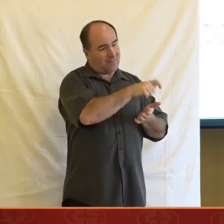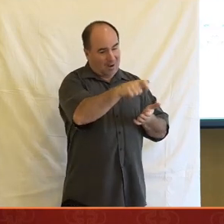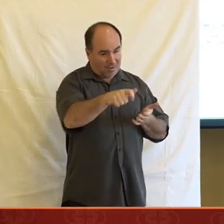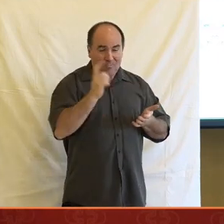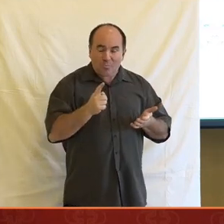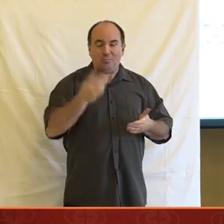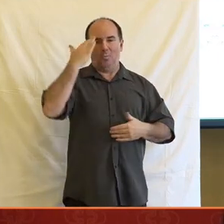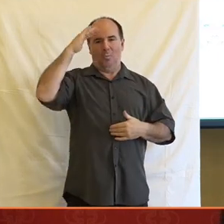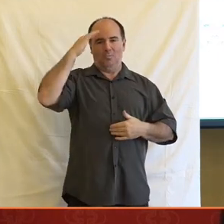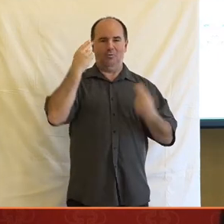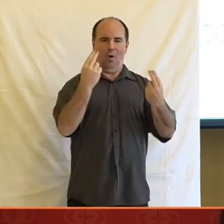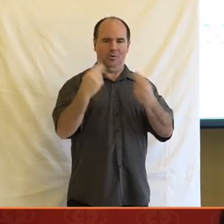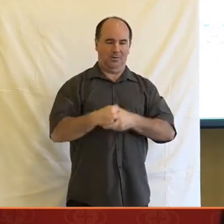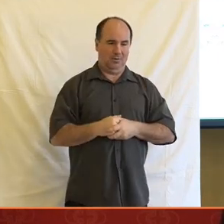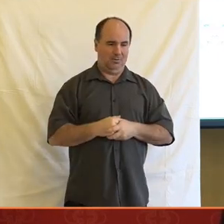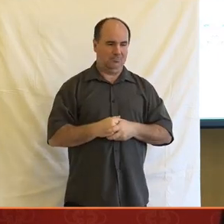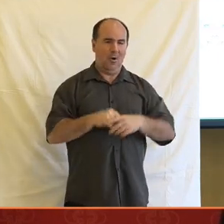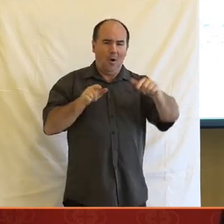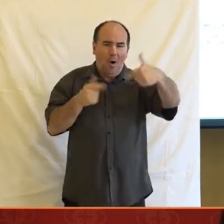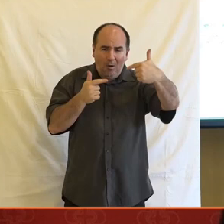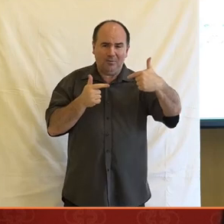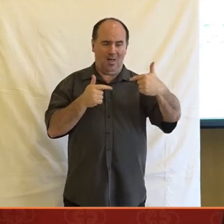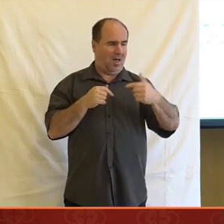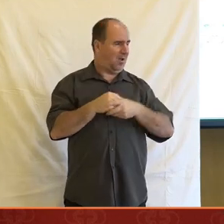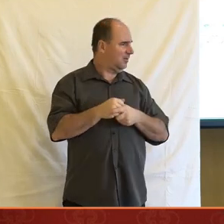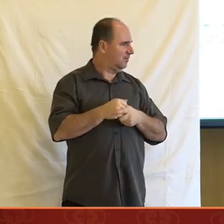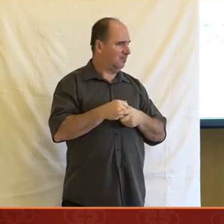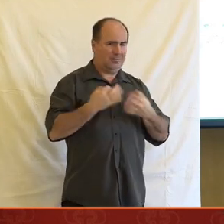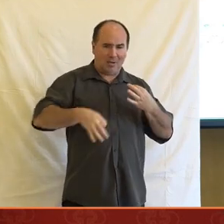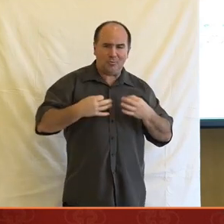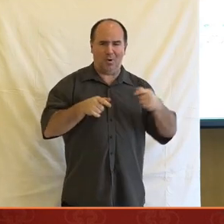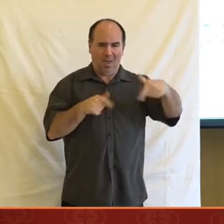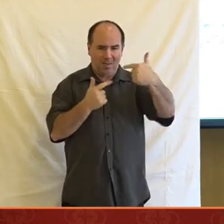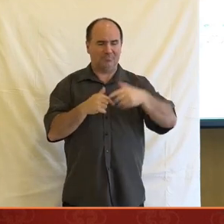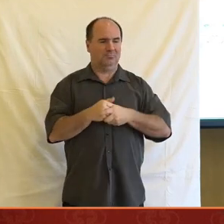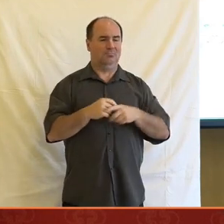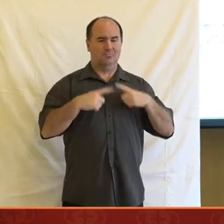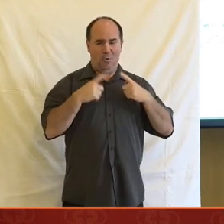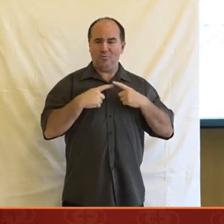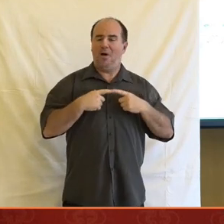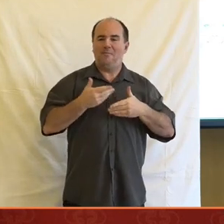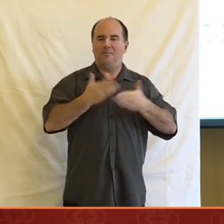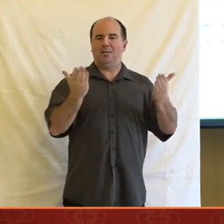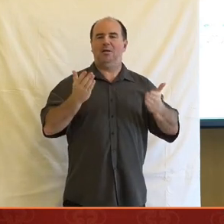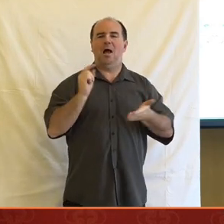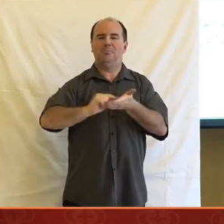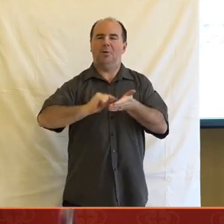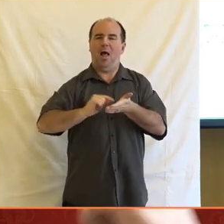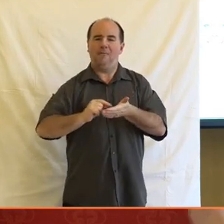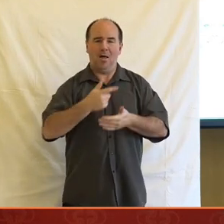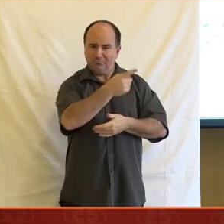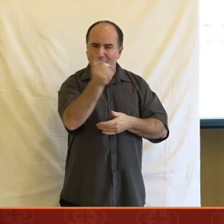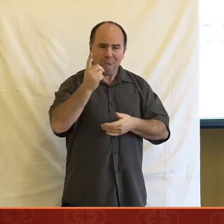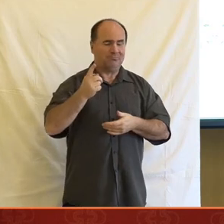jednotlivých nástrojů online nebo technologických obecně, třeba používaných veřejnou zprávou, aby byli schopni tedy jaksi kriticky reagovat na